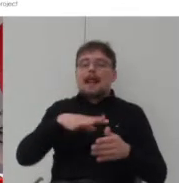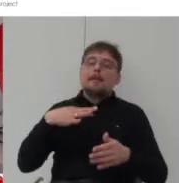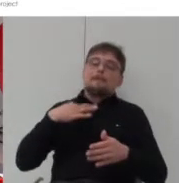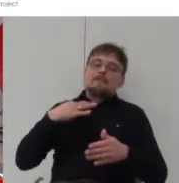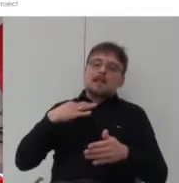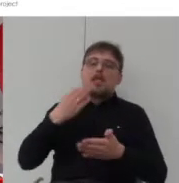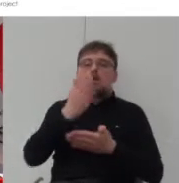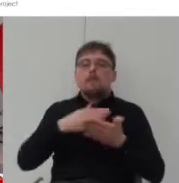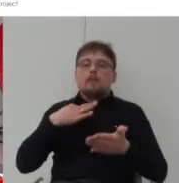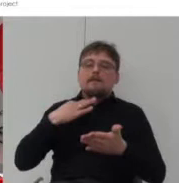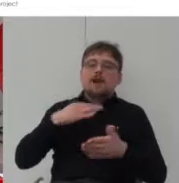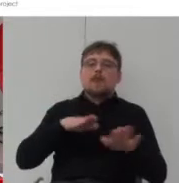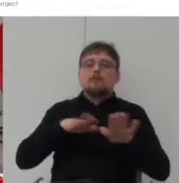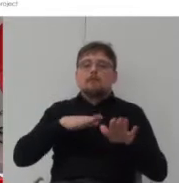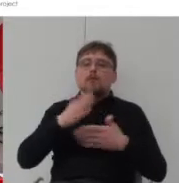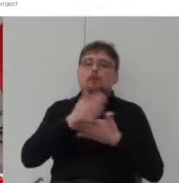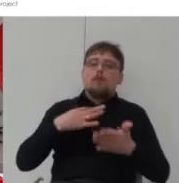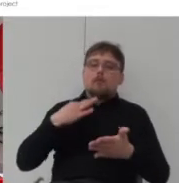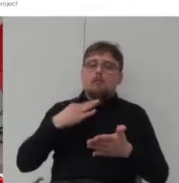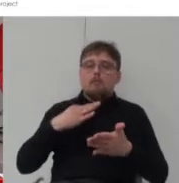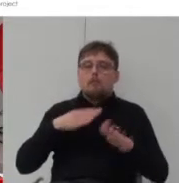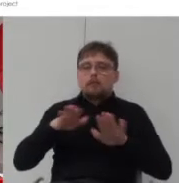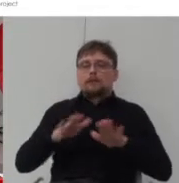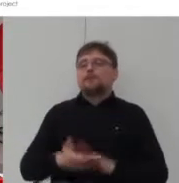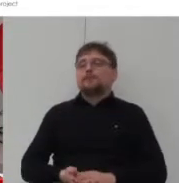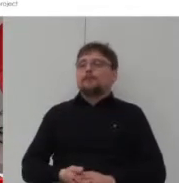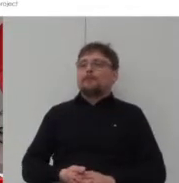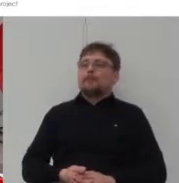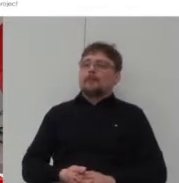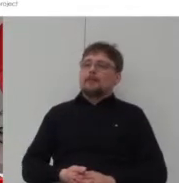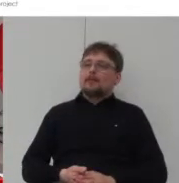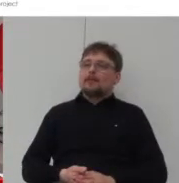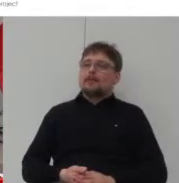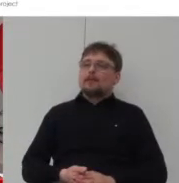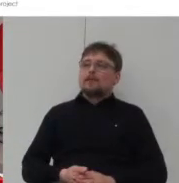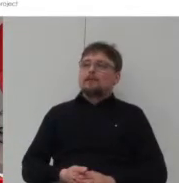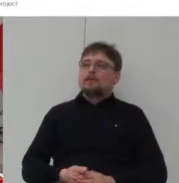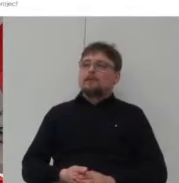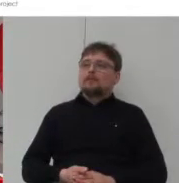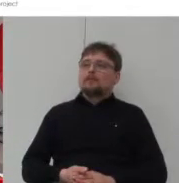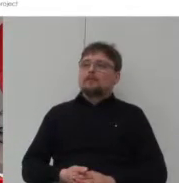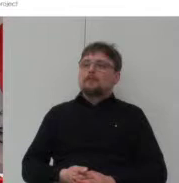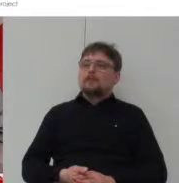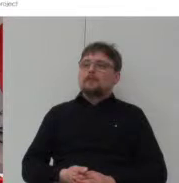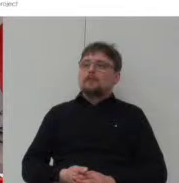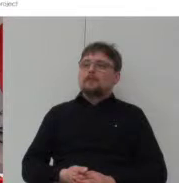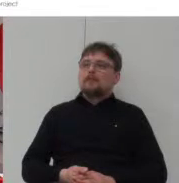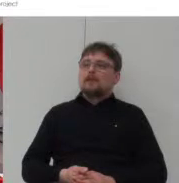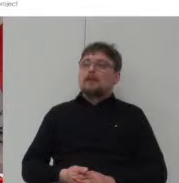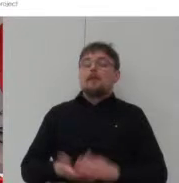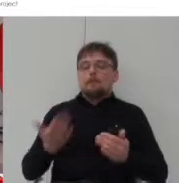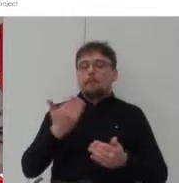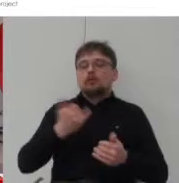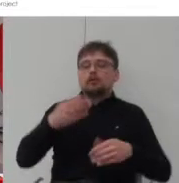i jest całkiem regularnie następuje drobna zabawa nad tym jak przesunąć żeby stworzyć troszeczkę ciekawszy